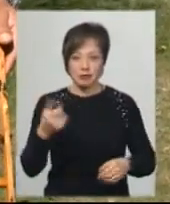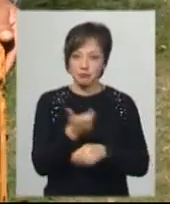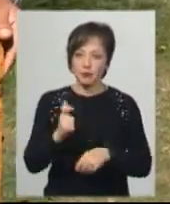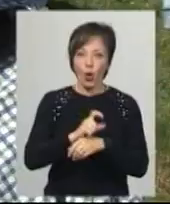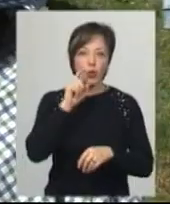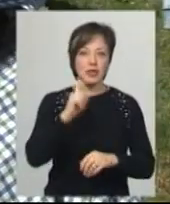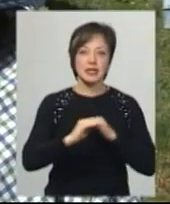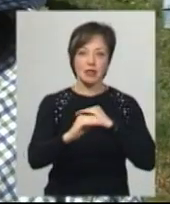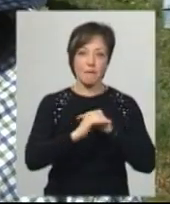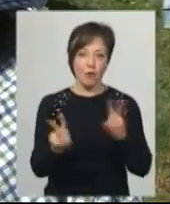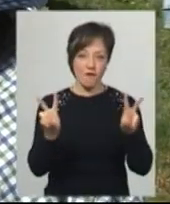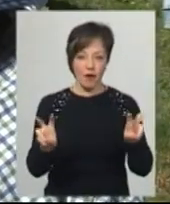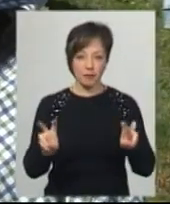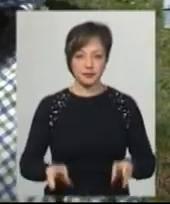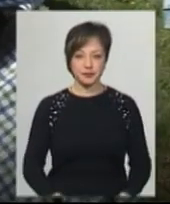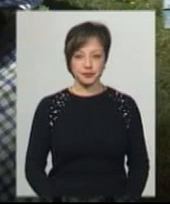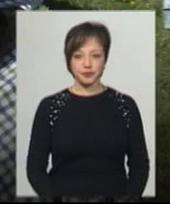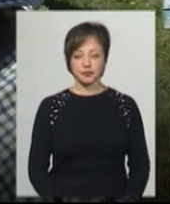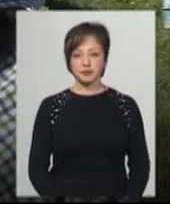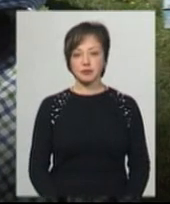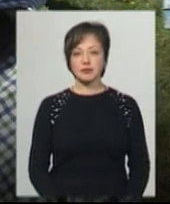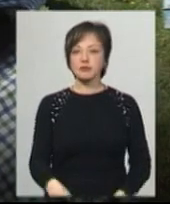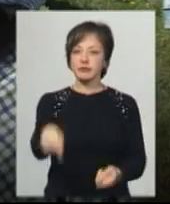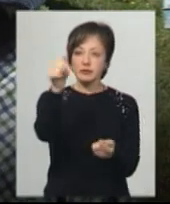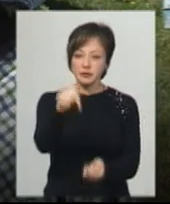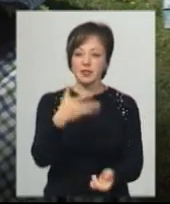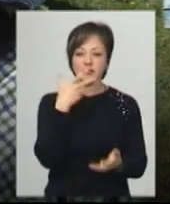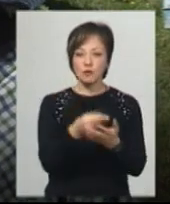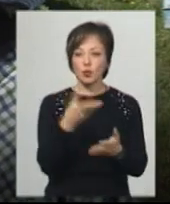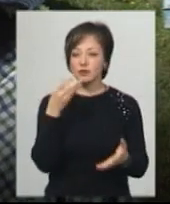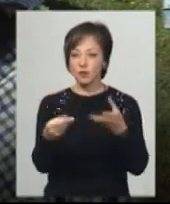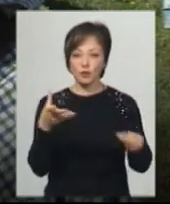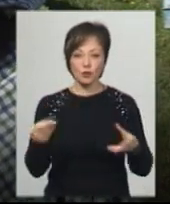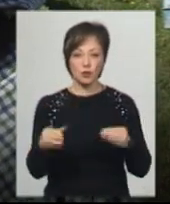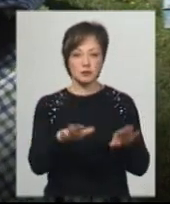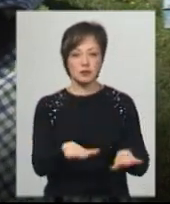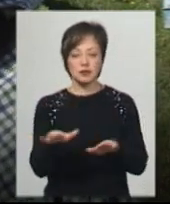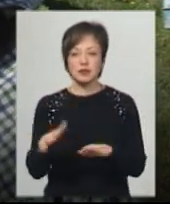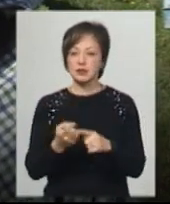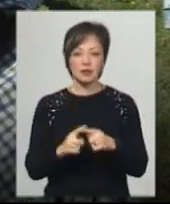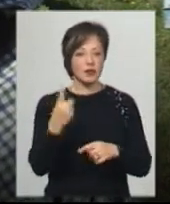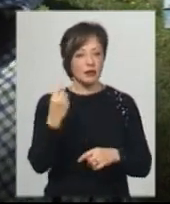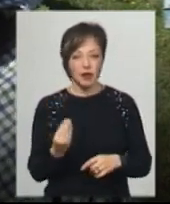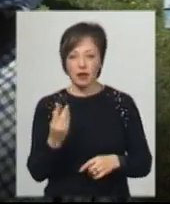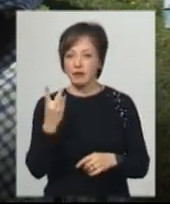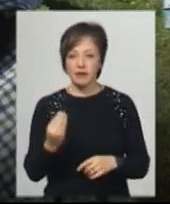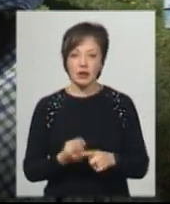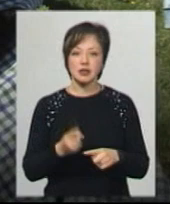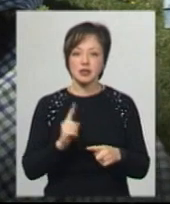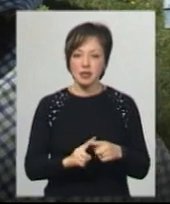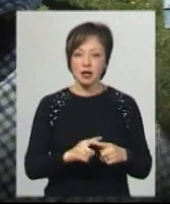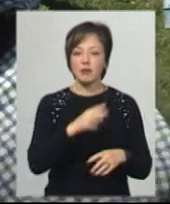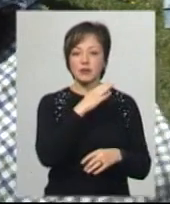українська степова. Вони пристосовували до певної місцевості. Тобто, це не день-два, це вже певні